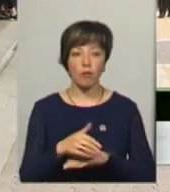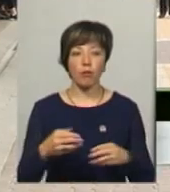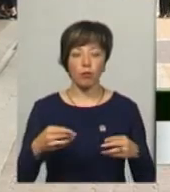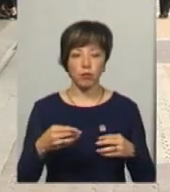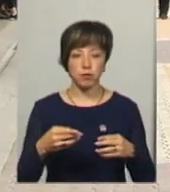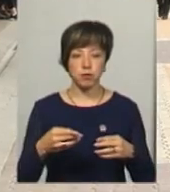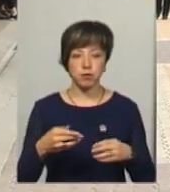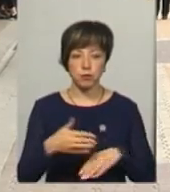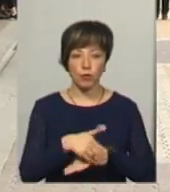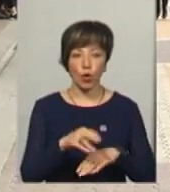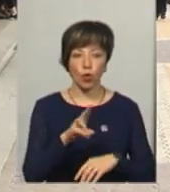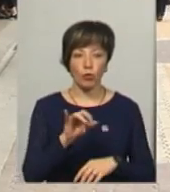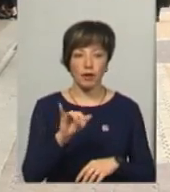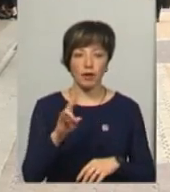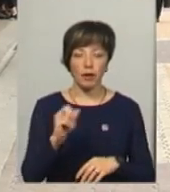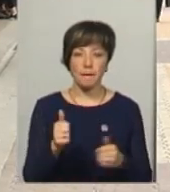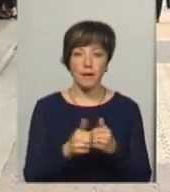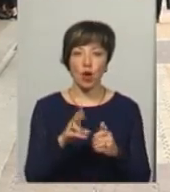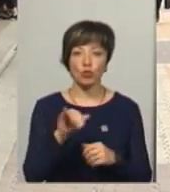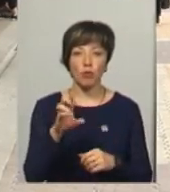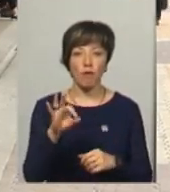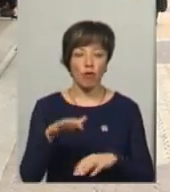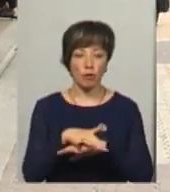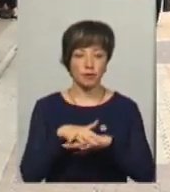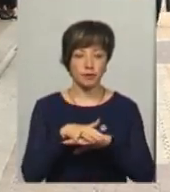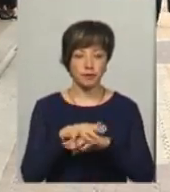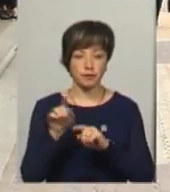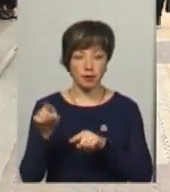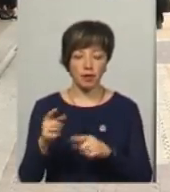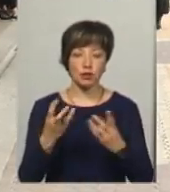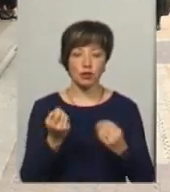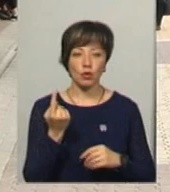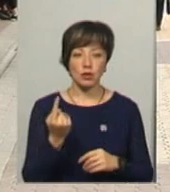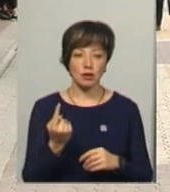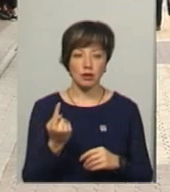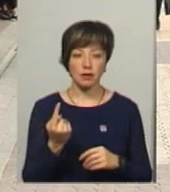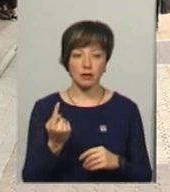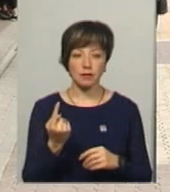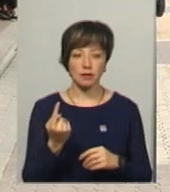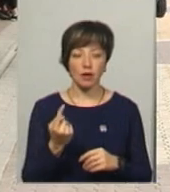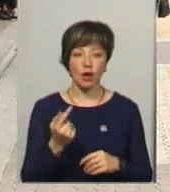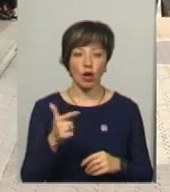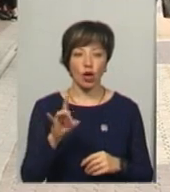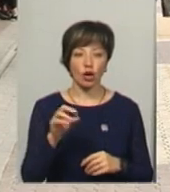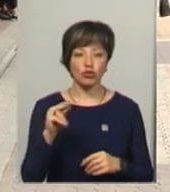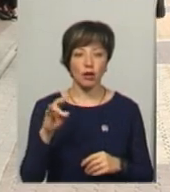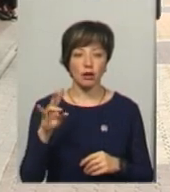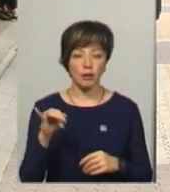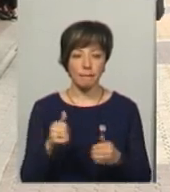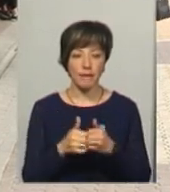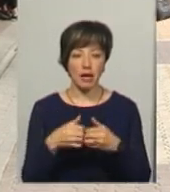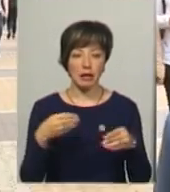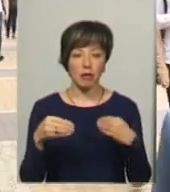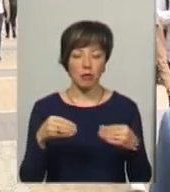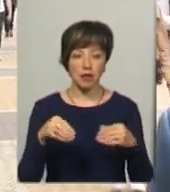біля ринку Дубівського. Ще одне – це в Гречанах біля термопласт